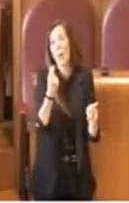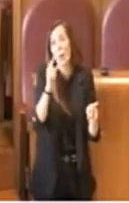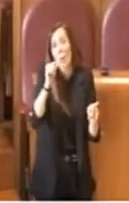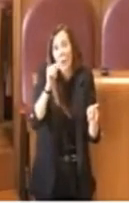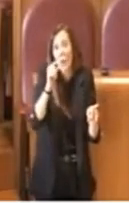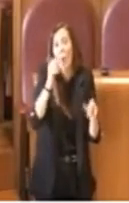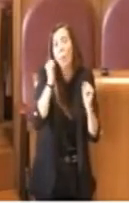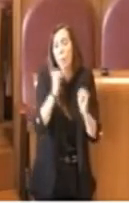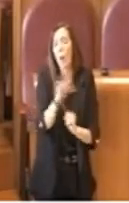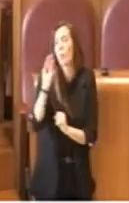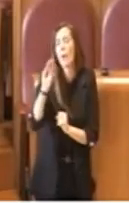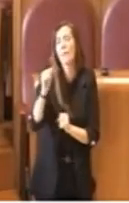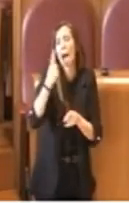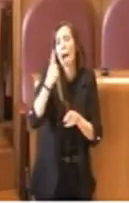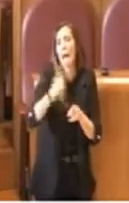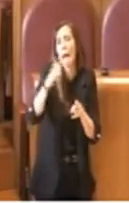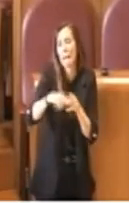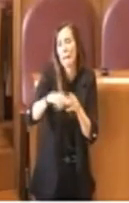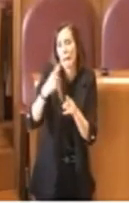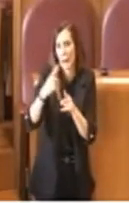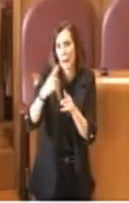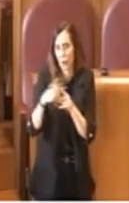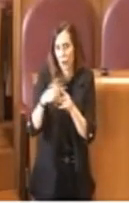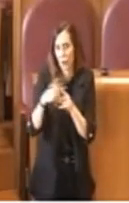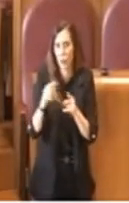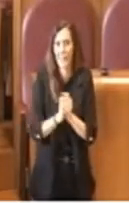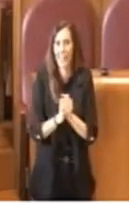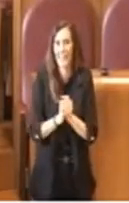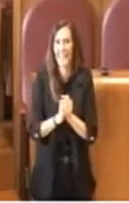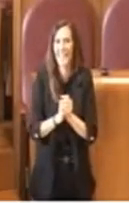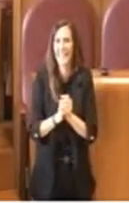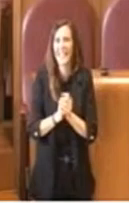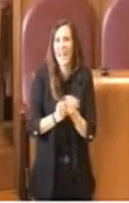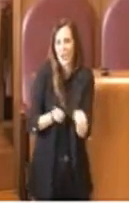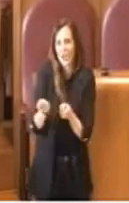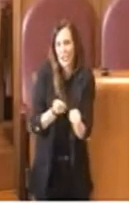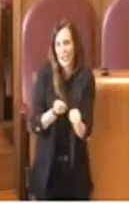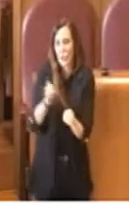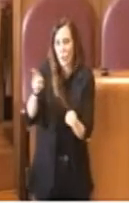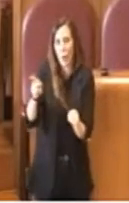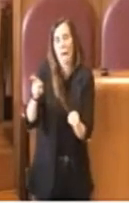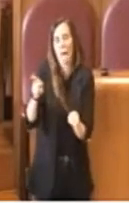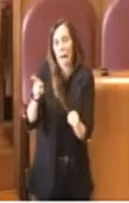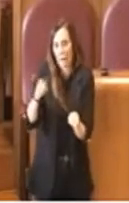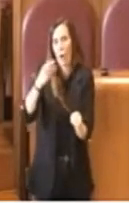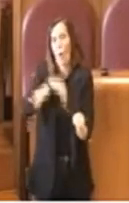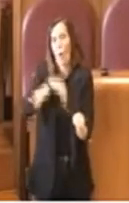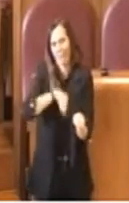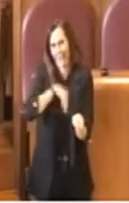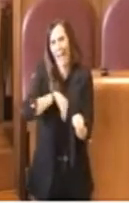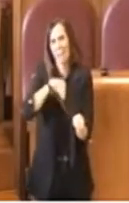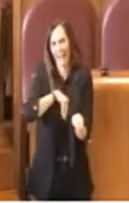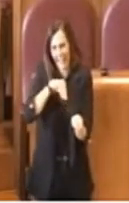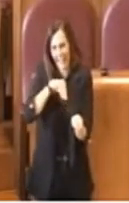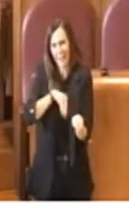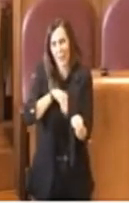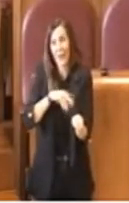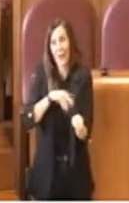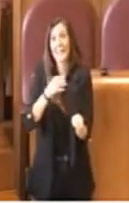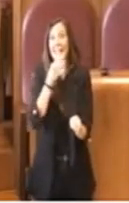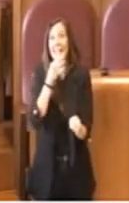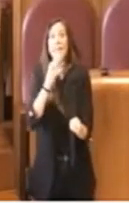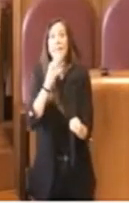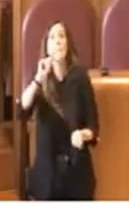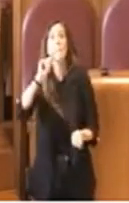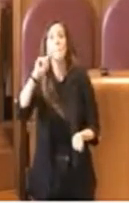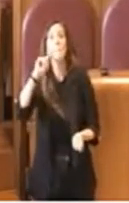la rateizzazione. Il gestore è certamente cosciente del fatto che questo momento non sia dei migliori